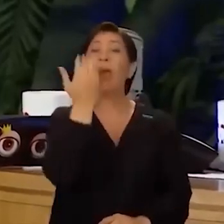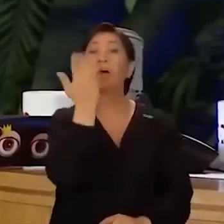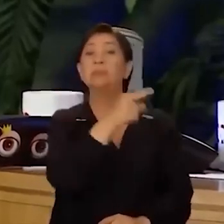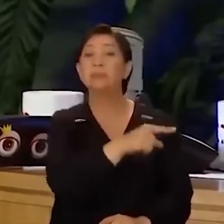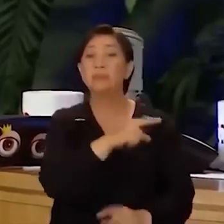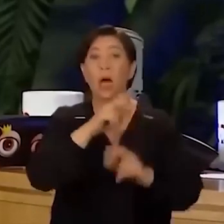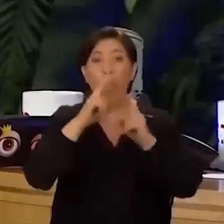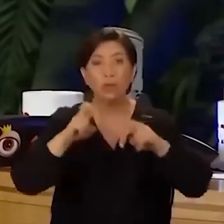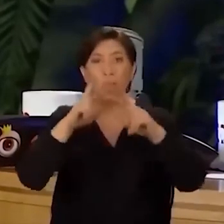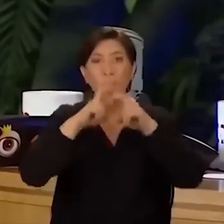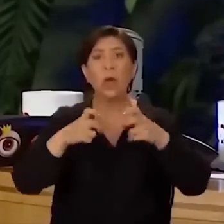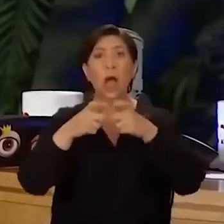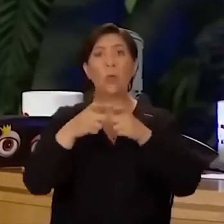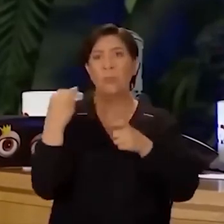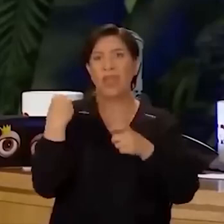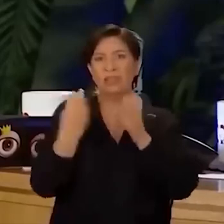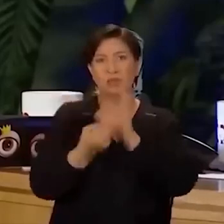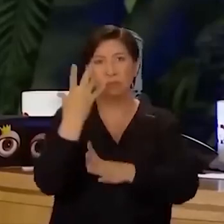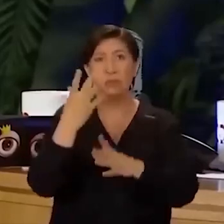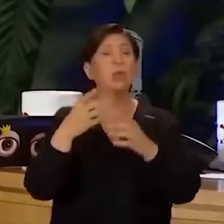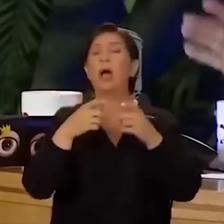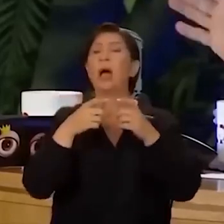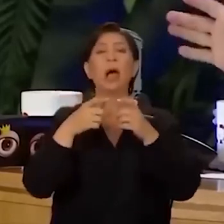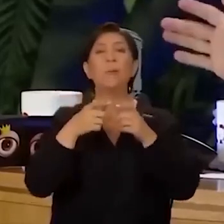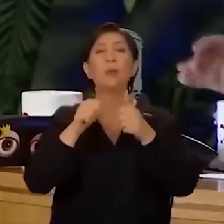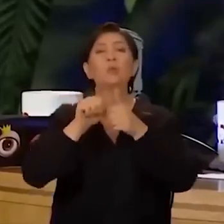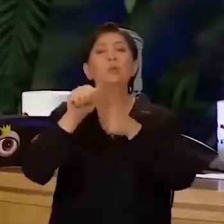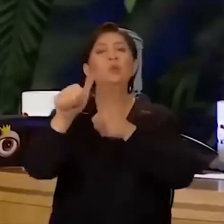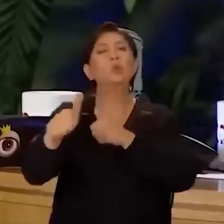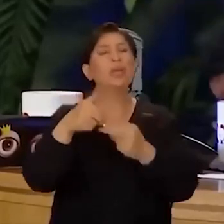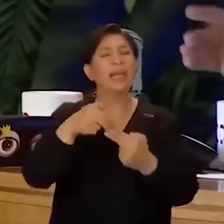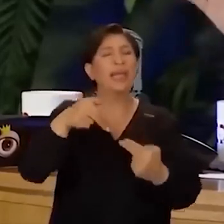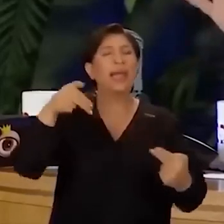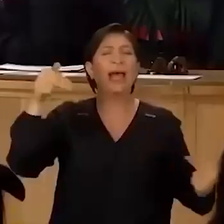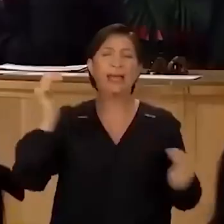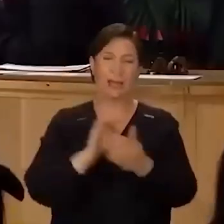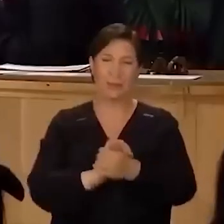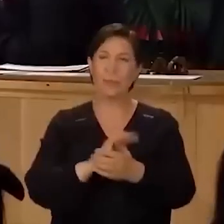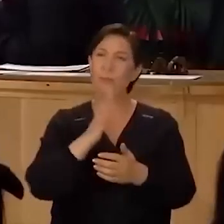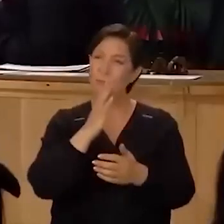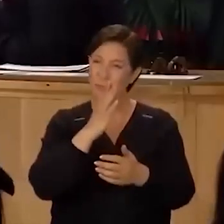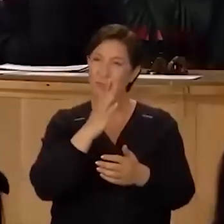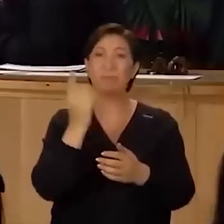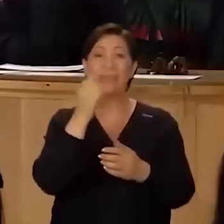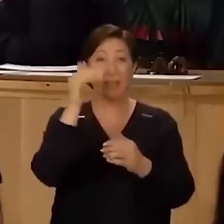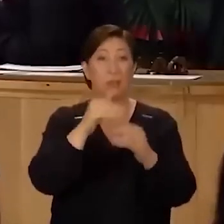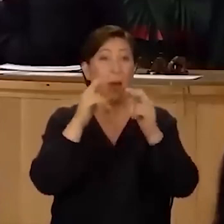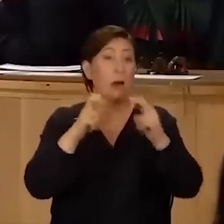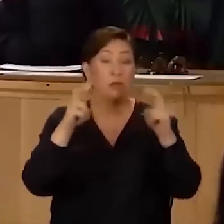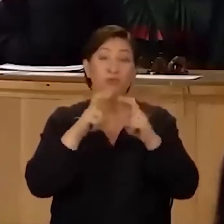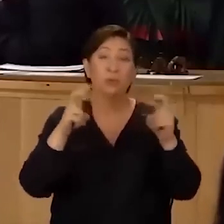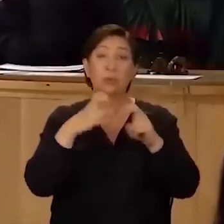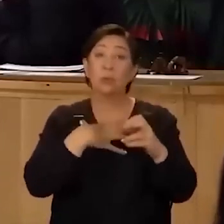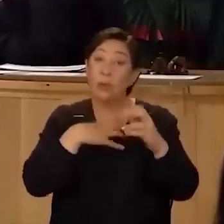araştırmış albüm yeni çıkmıştı. Albümün adı Uzun Çok araştırmacı bir insandır. Birisi geleceği zaman inanılmaz